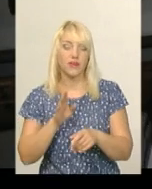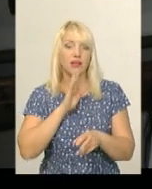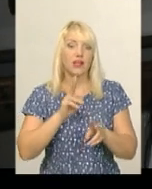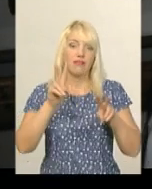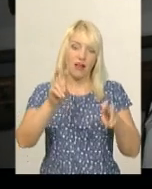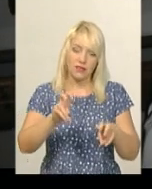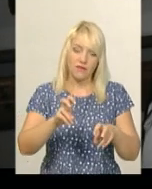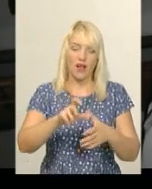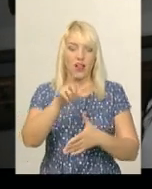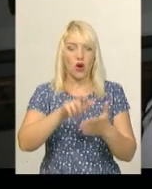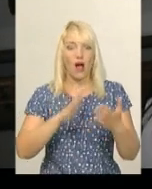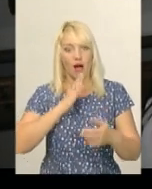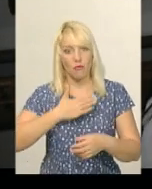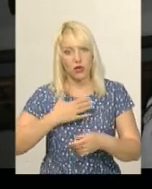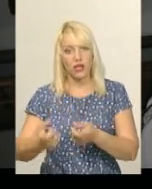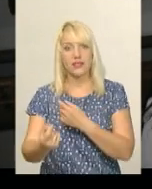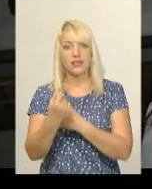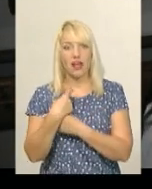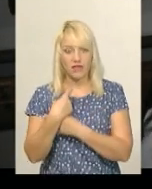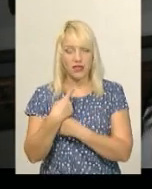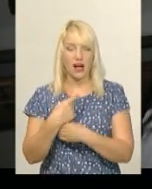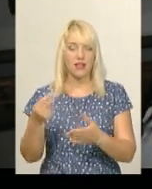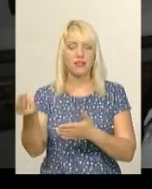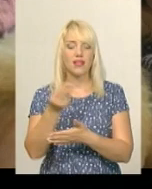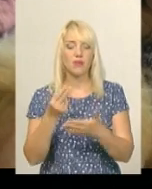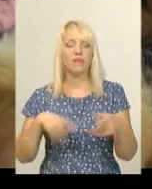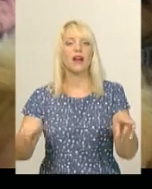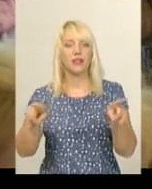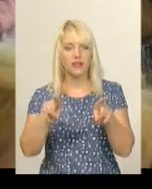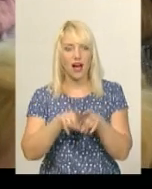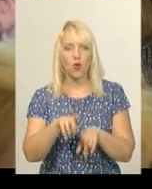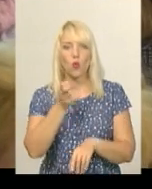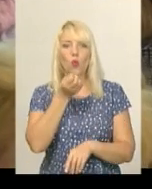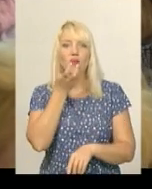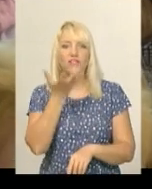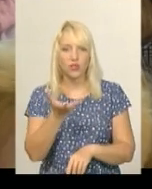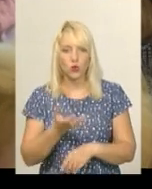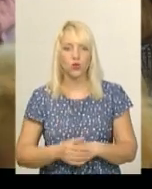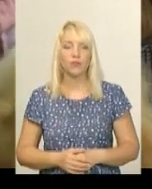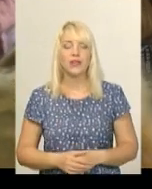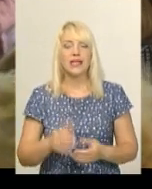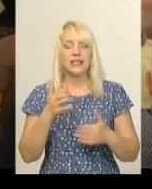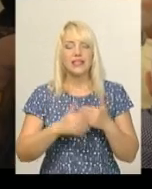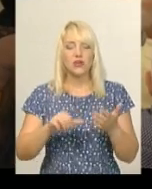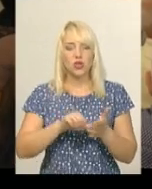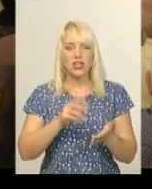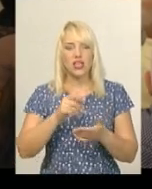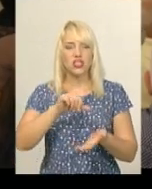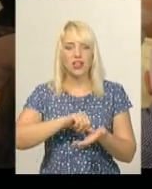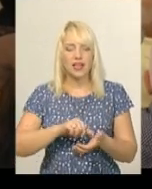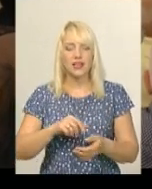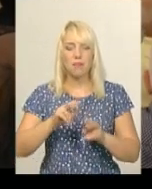і було мені завдання намалювати таку квітку. Серед гостей, які прийшли на презентацію, член Національної спілки